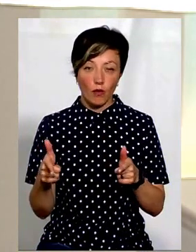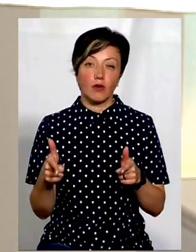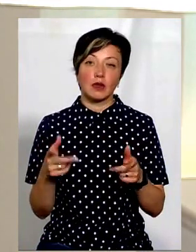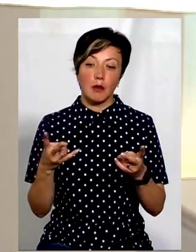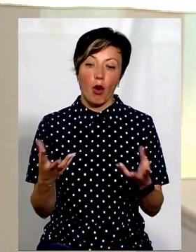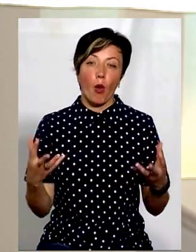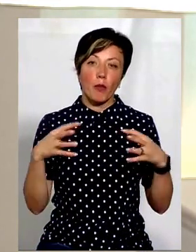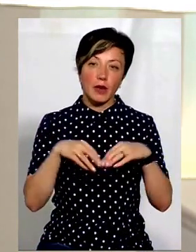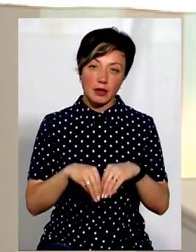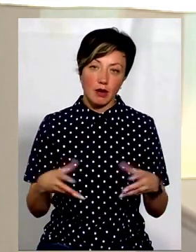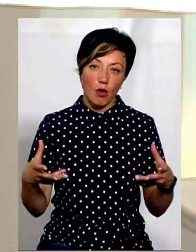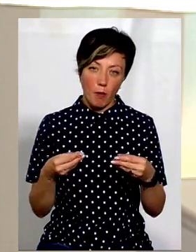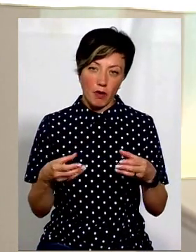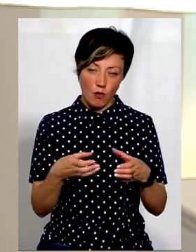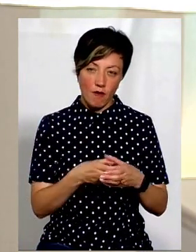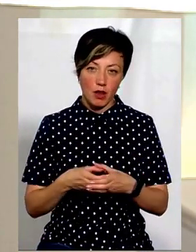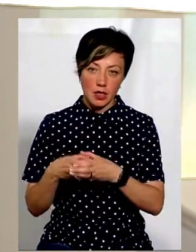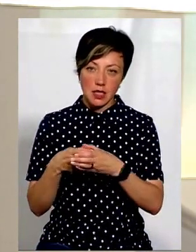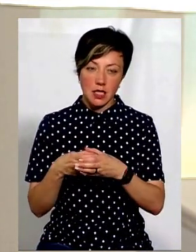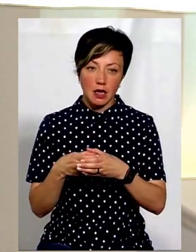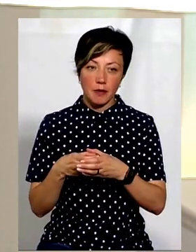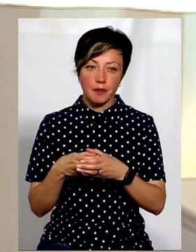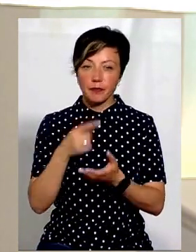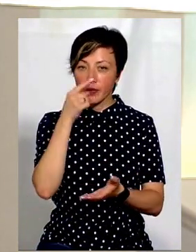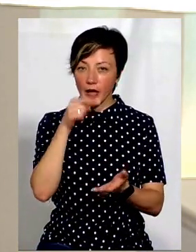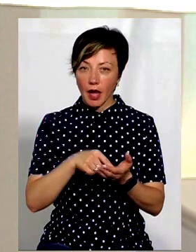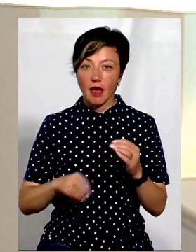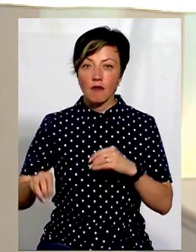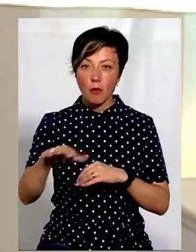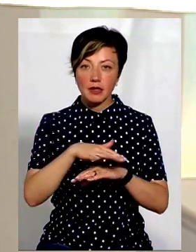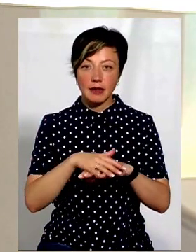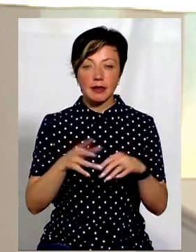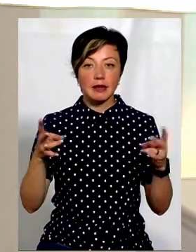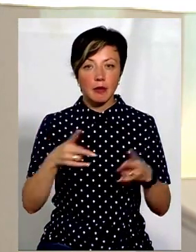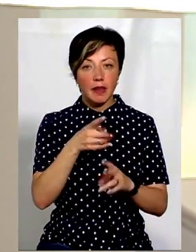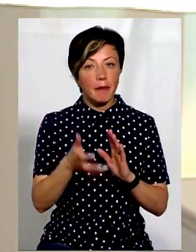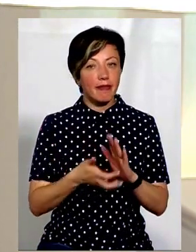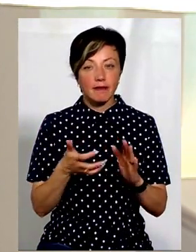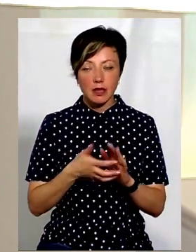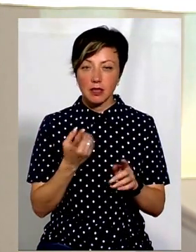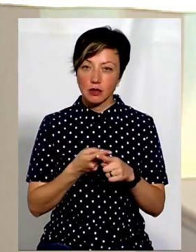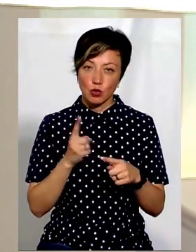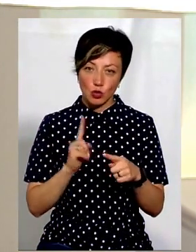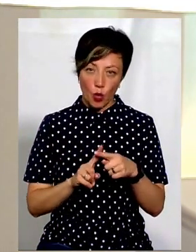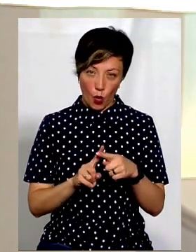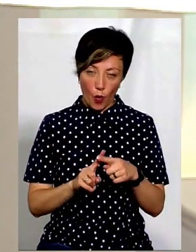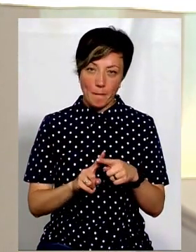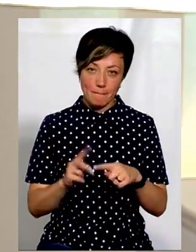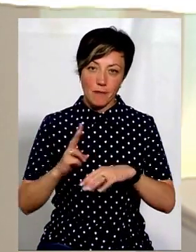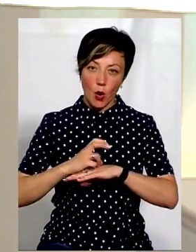треба об'єднуватись, кооперуватися. Виходити на європейський ринок треба, там поки що дефіцит цього продукту.